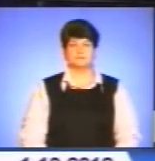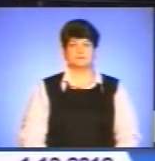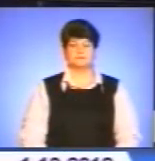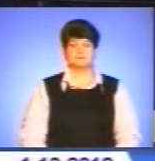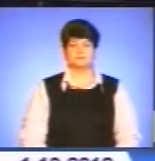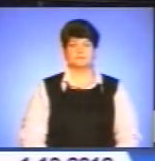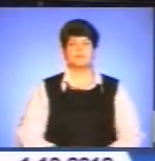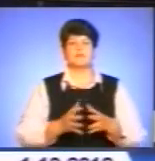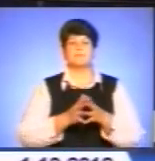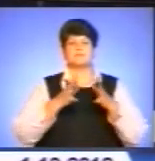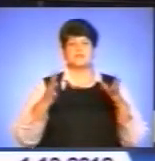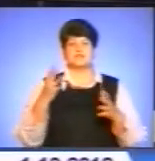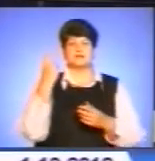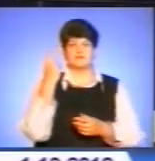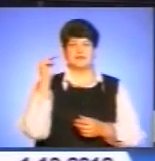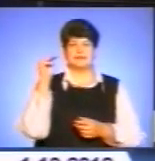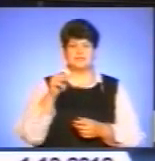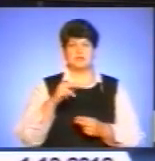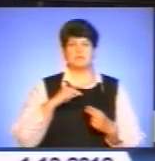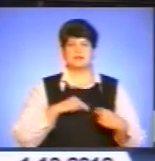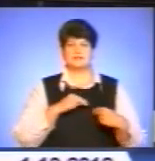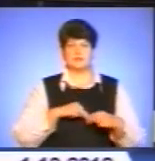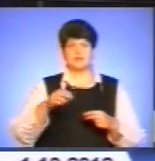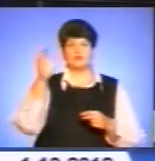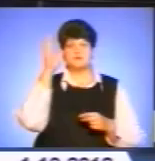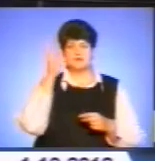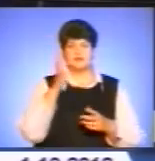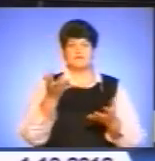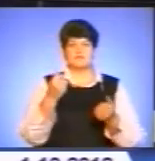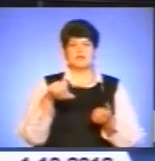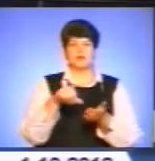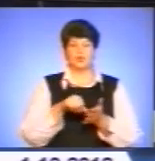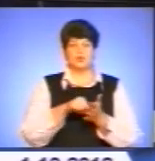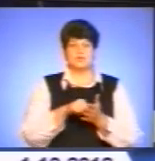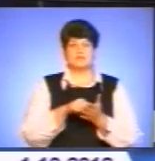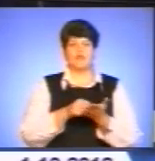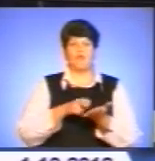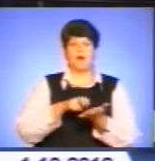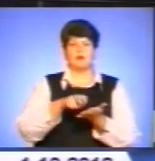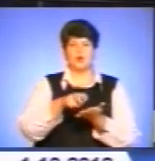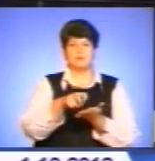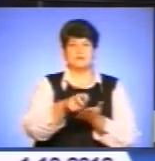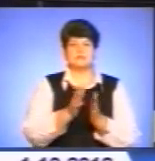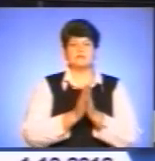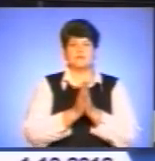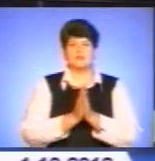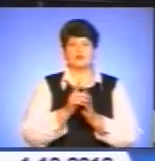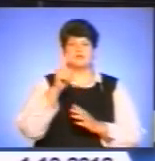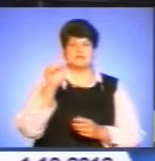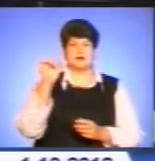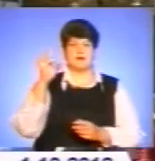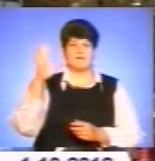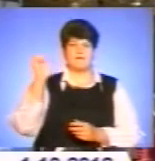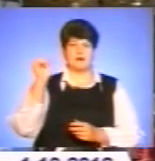Понад 2000 працівників освіти взяли участь у паломництві до Марійського духовного центру Зарваниця. Потроби ці у сюжеті.